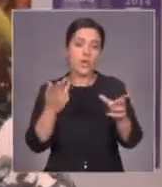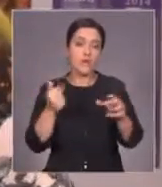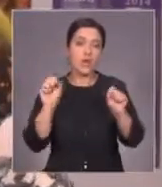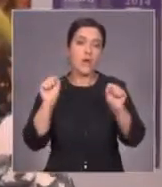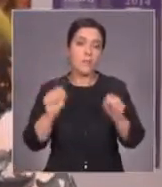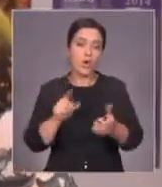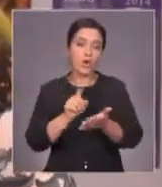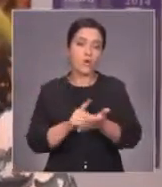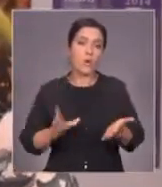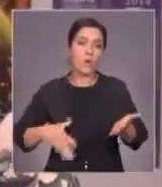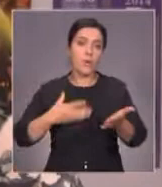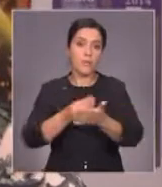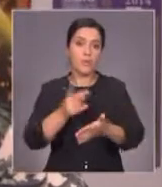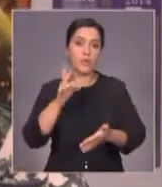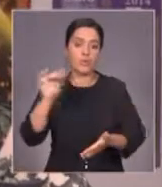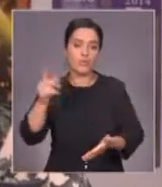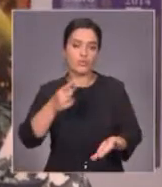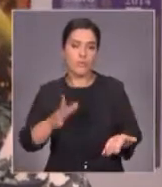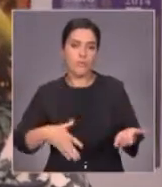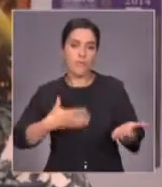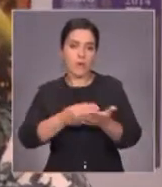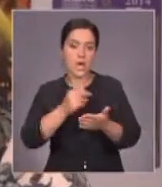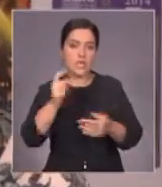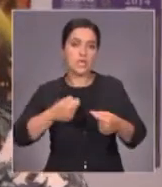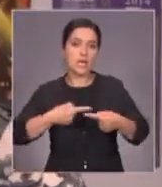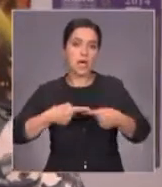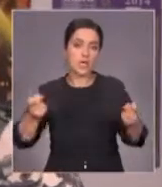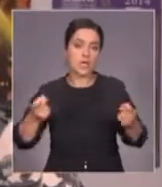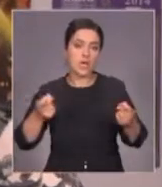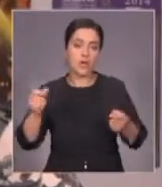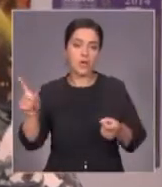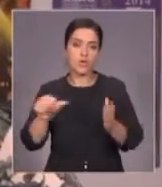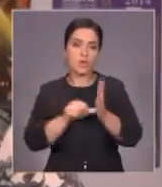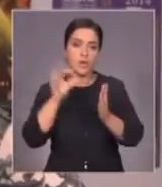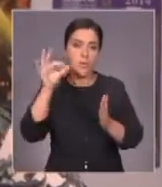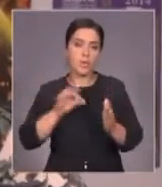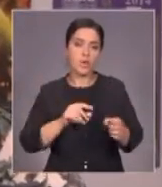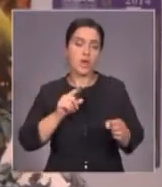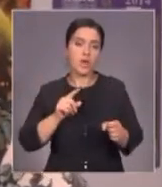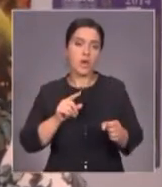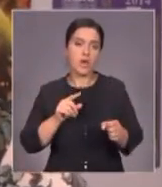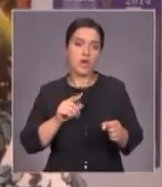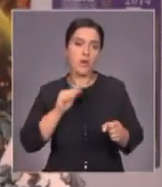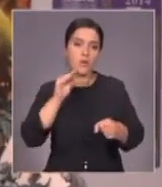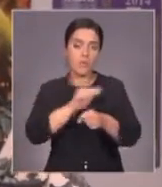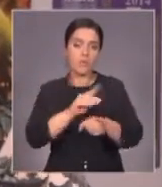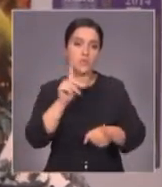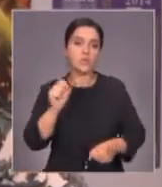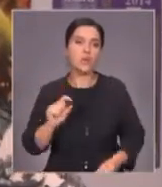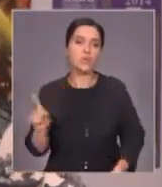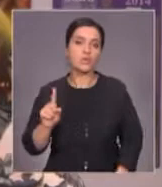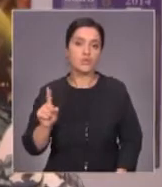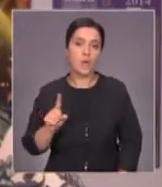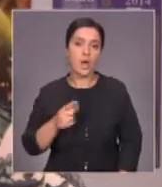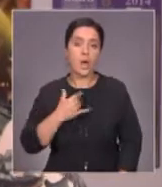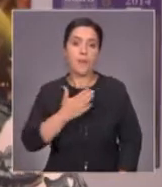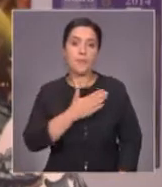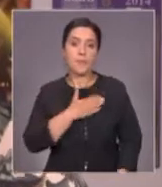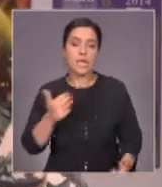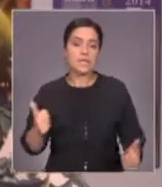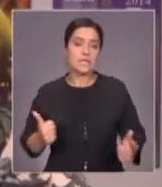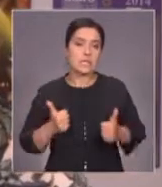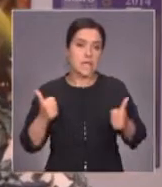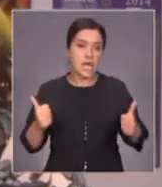могут это вернуть. Но то, что они платят за отель, за наши услуги, они не могут вернуть, а тур становится дороже. То есть мы стараемся